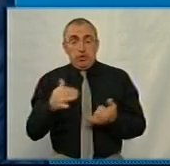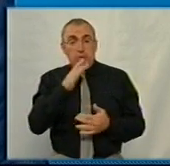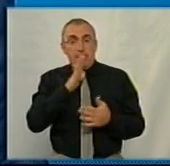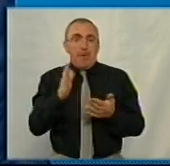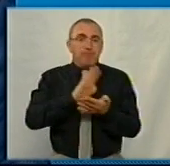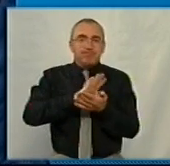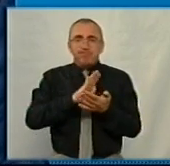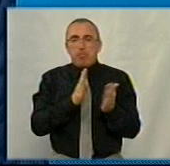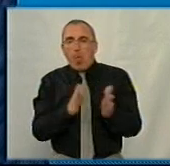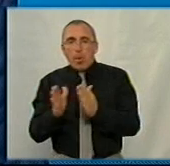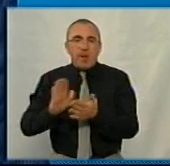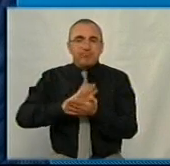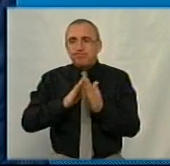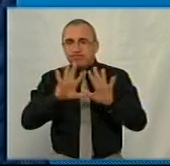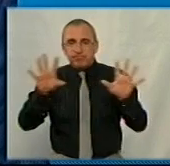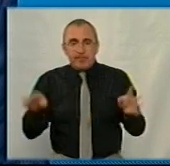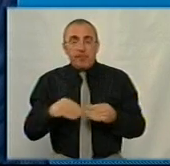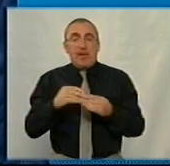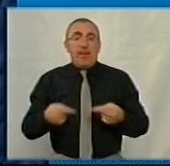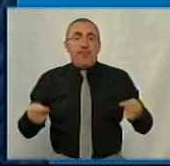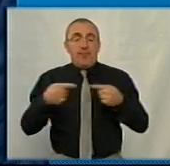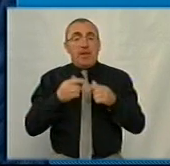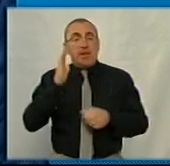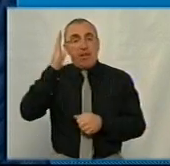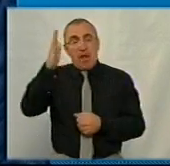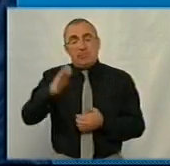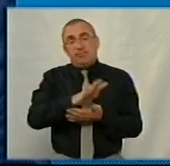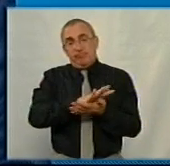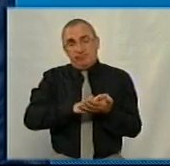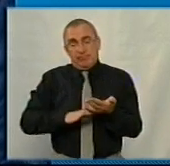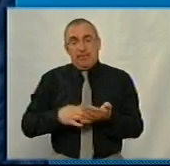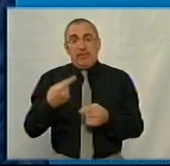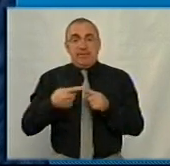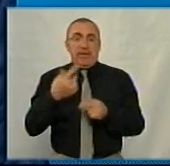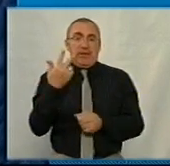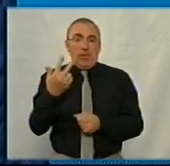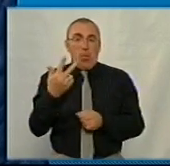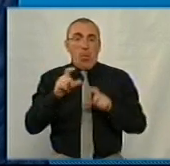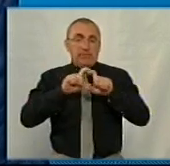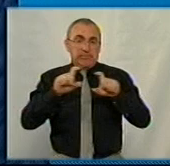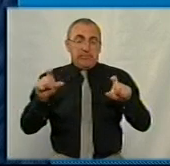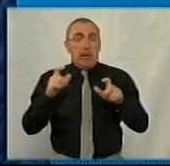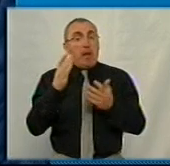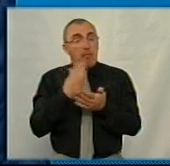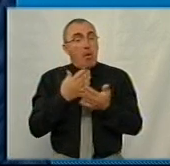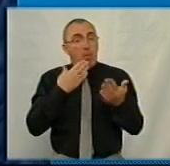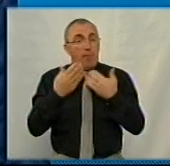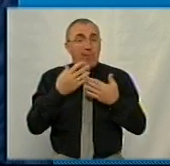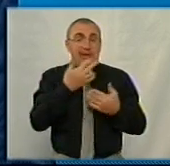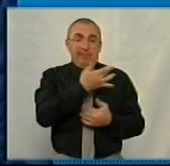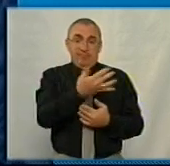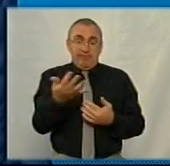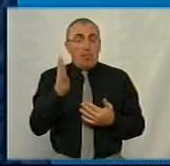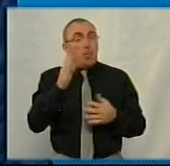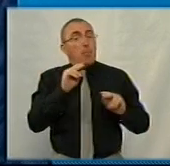упорядкуватися і визначитись з подальшого перспективи існування саме цих трьох закладів. Але мова йде про інші, про ті, що будуть